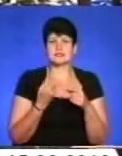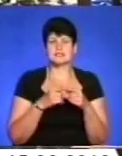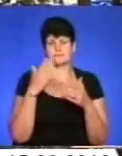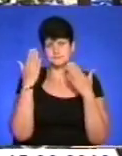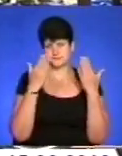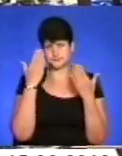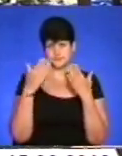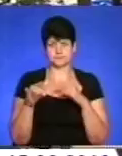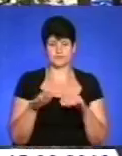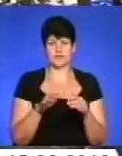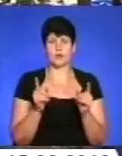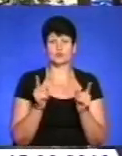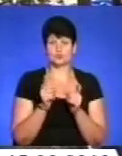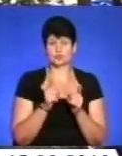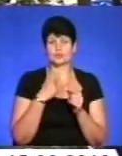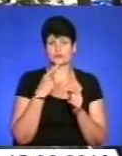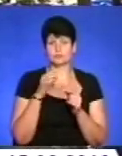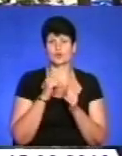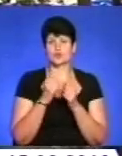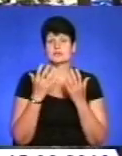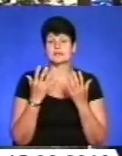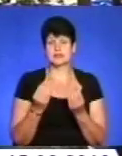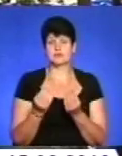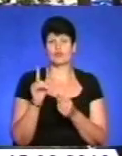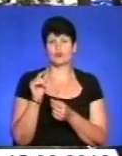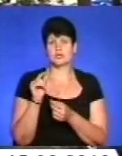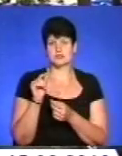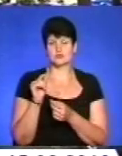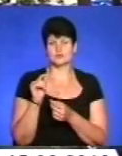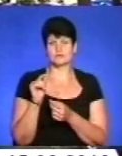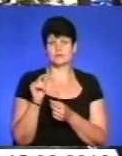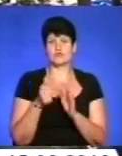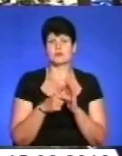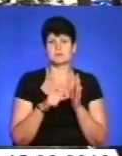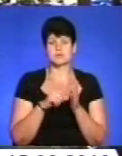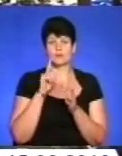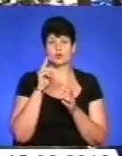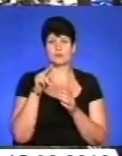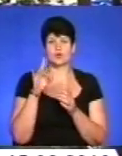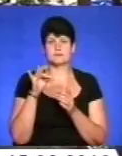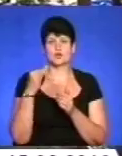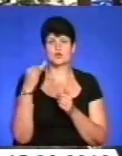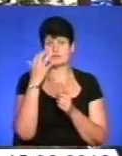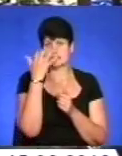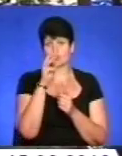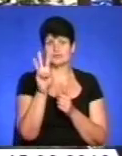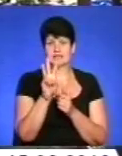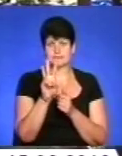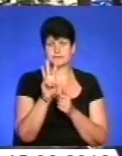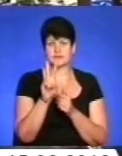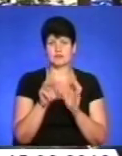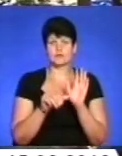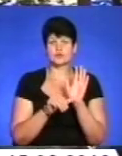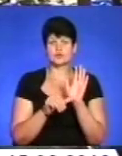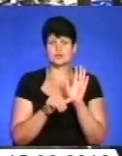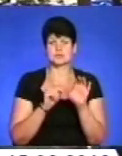розважального характеру. Якщо коротко, про кожен день, то в понеділок в приміщенні молодої просвіти, це вулиця Йосипа Сліпого 3, в 6